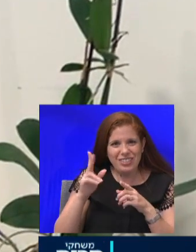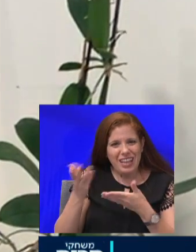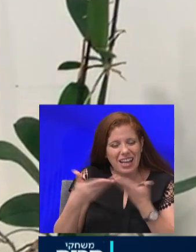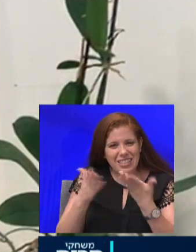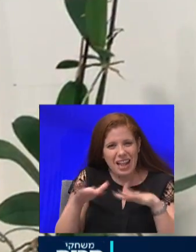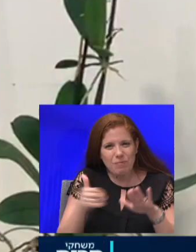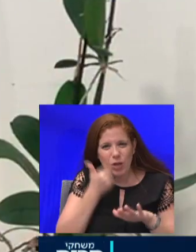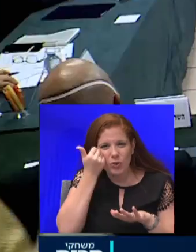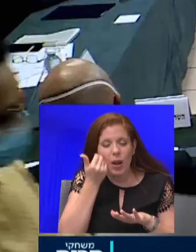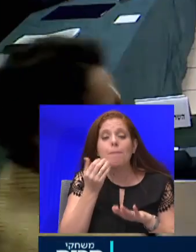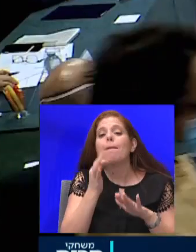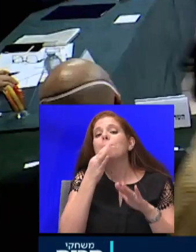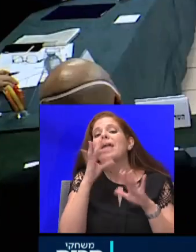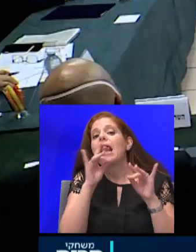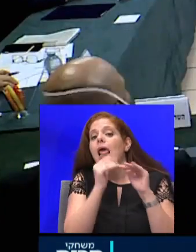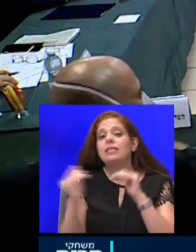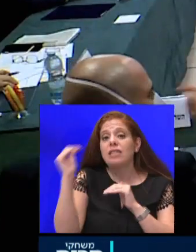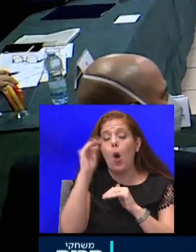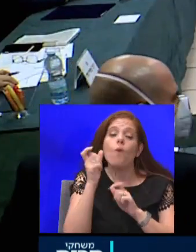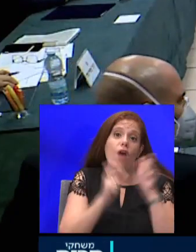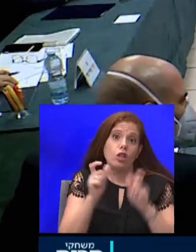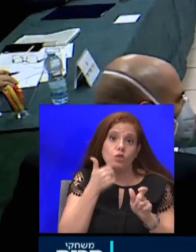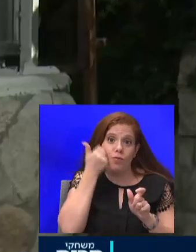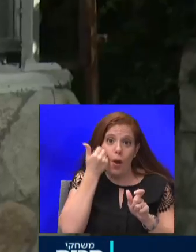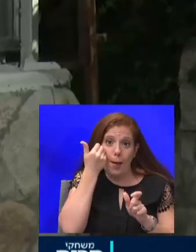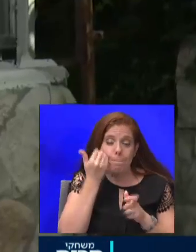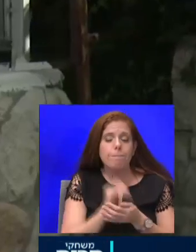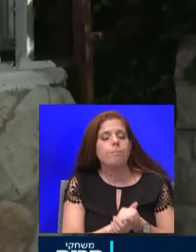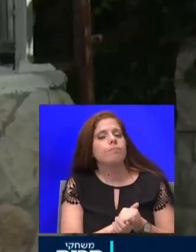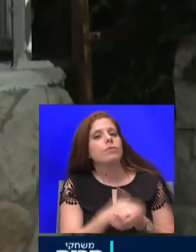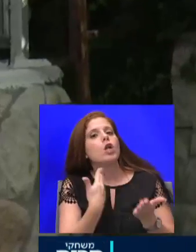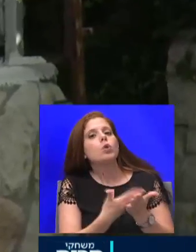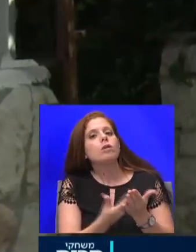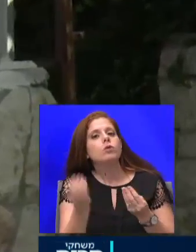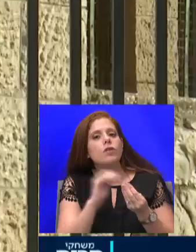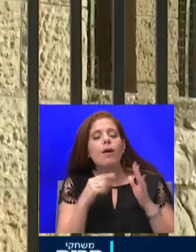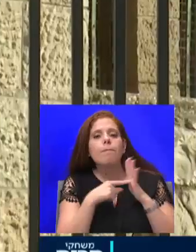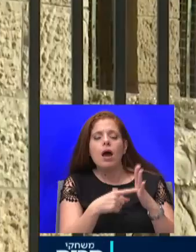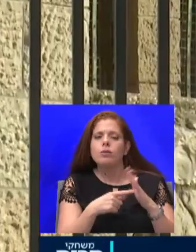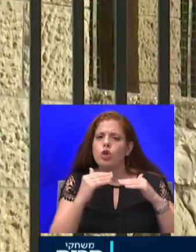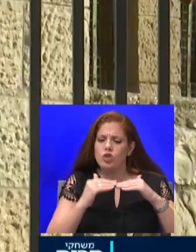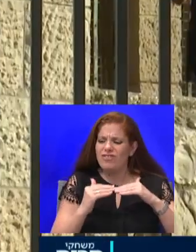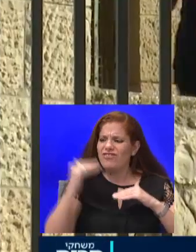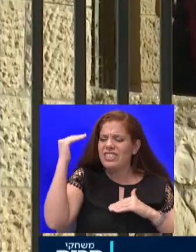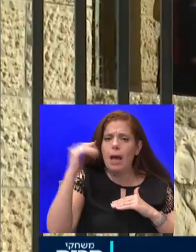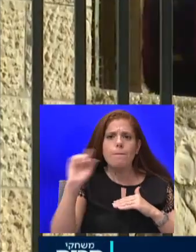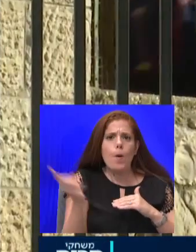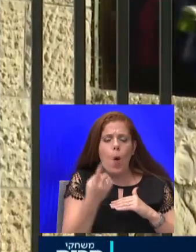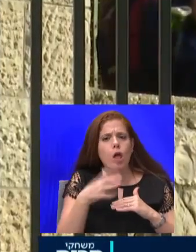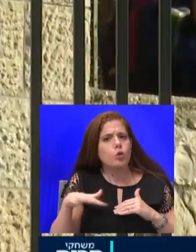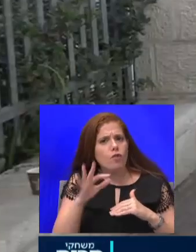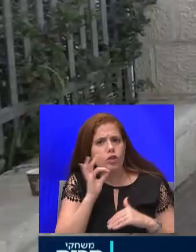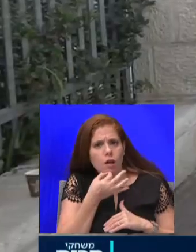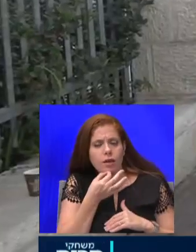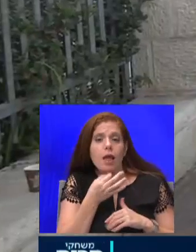ולאנשים מבוגרים נתונים נוספים שהציג המשרד מראים קפיצה משמעותית בכל שכבות הגיל בתקופה שבה הלימודים היו פתוחים